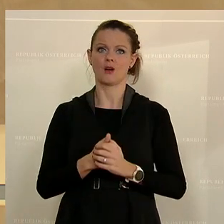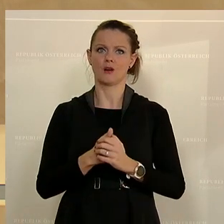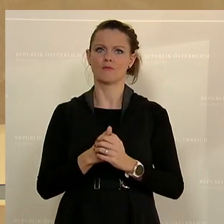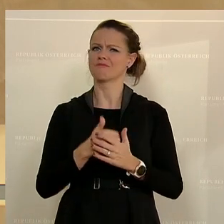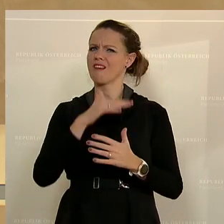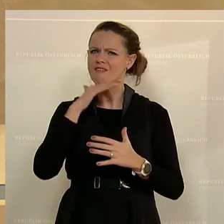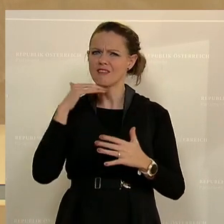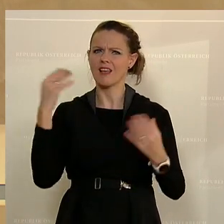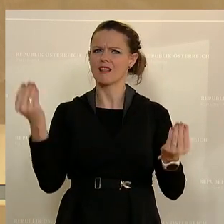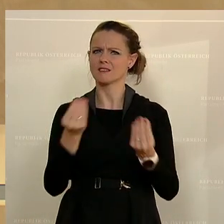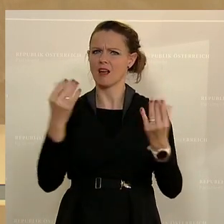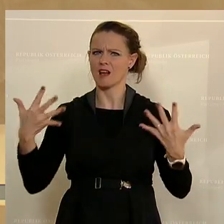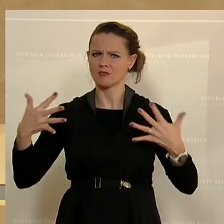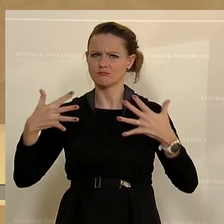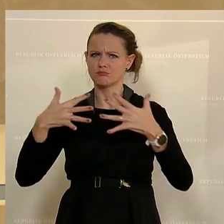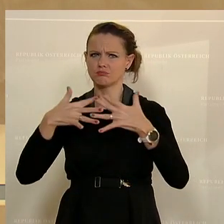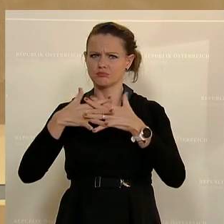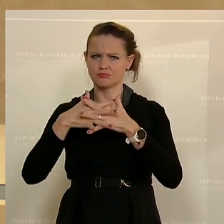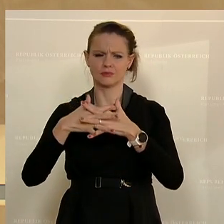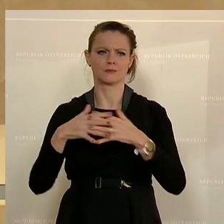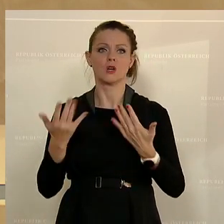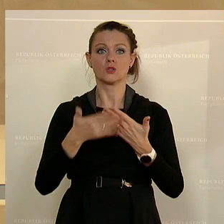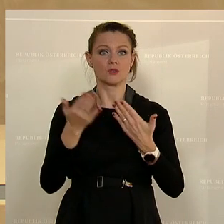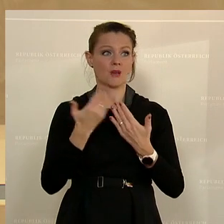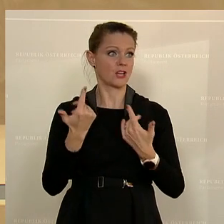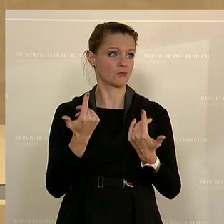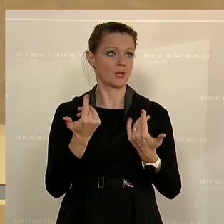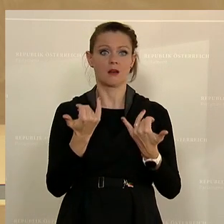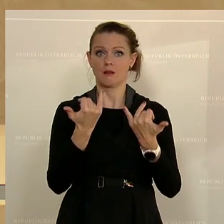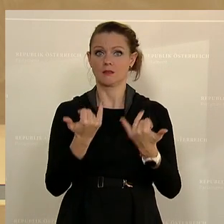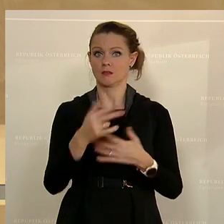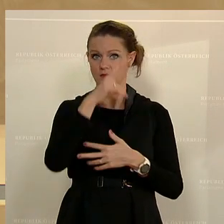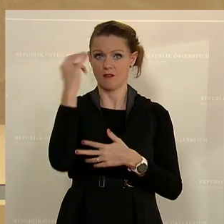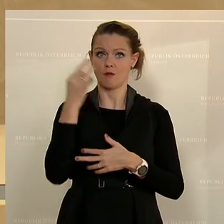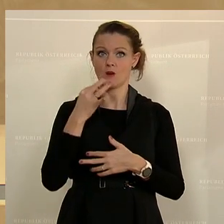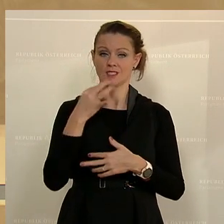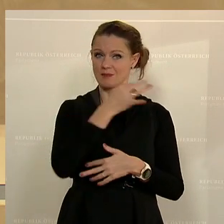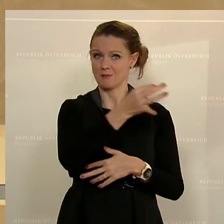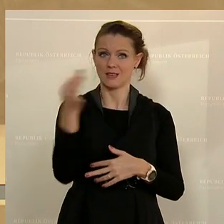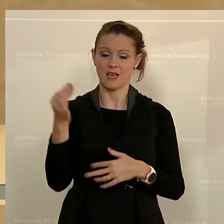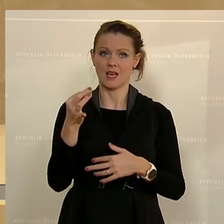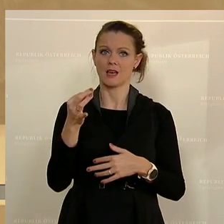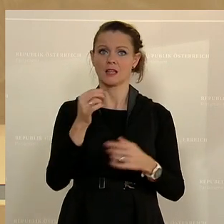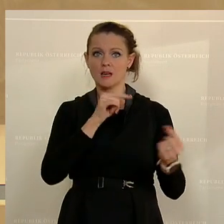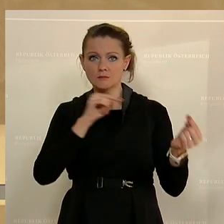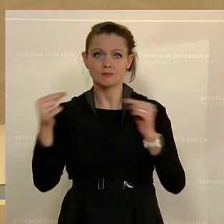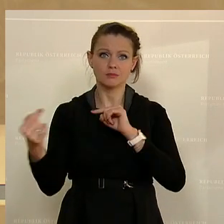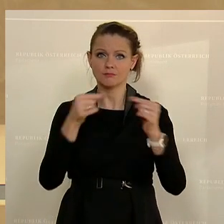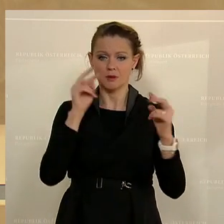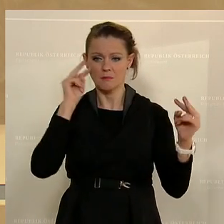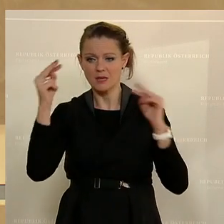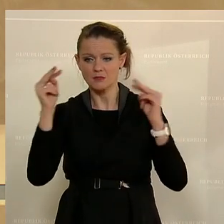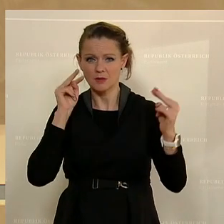ineinander. Und einer dieser Punkte ist eben hier, wenn wir hier Volksbegehren diskutieren und debattieren, und zwar von allen Seiten.